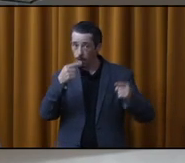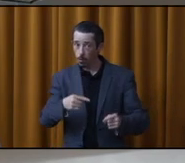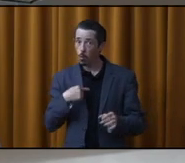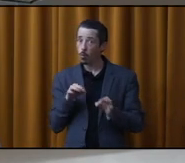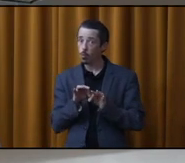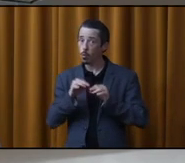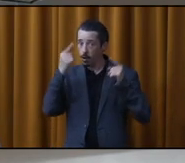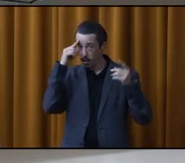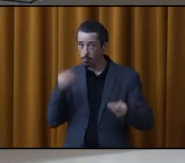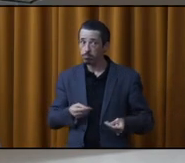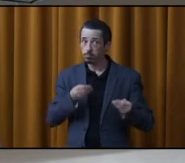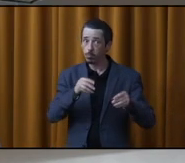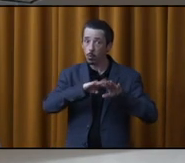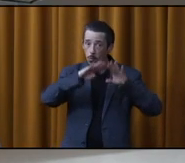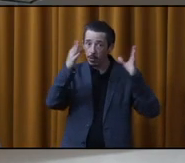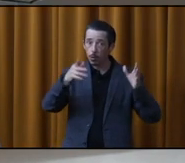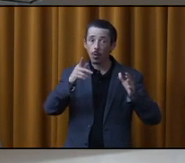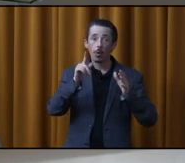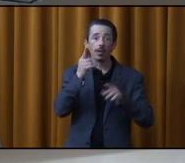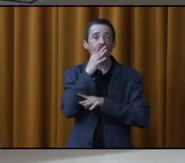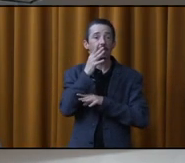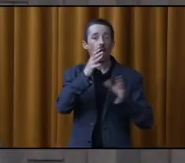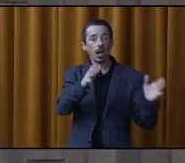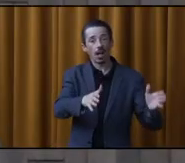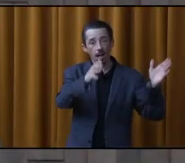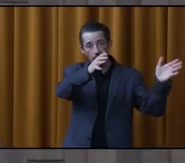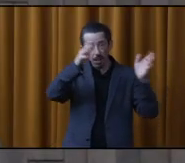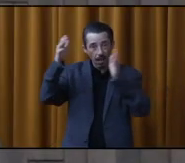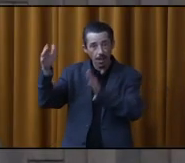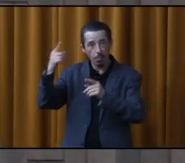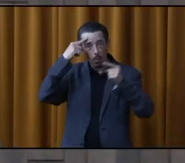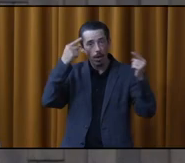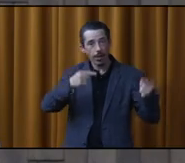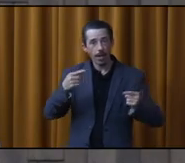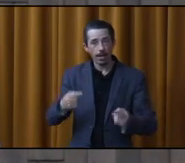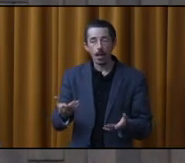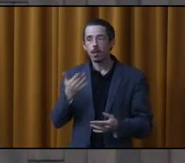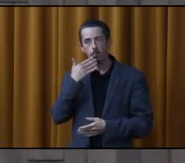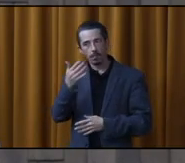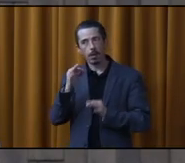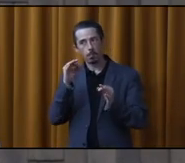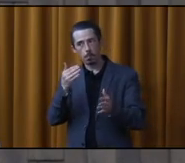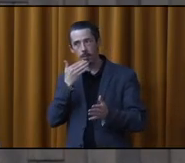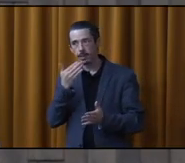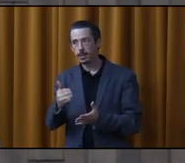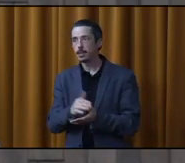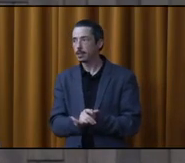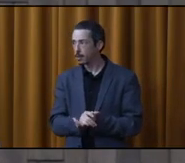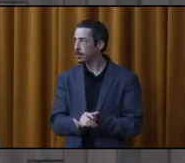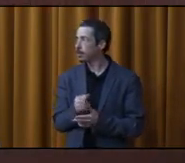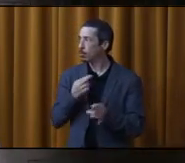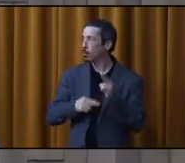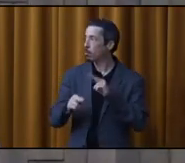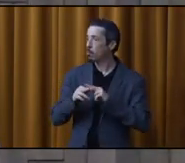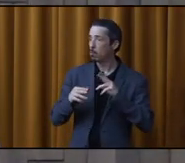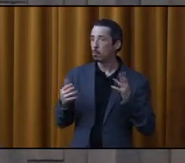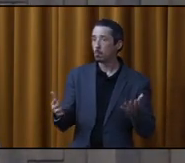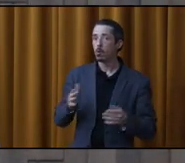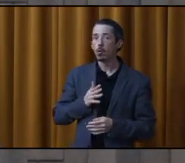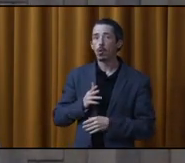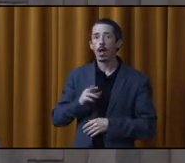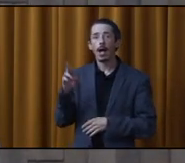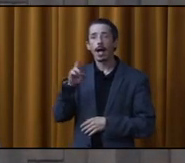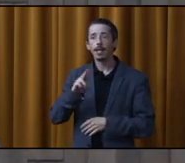coûteuse de déplacer la maison des champs pour la mettre ailleurs. Ça fait que c ça. Merci. Parfait. Merci. Pas de réponse. Donc, M.